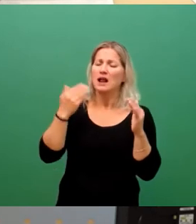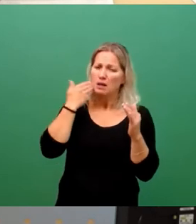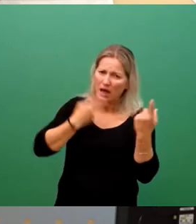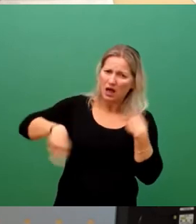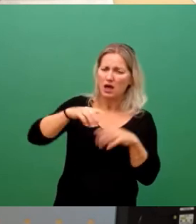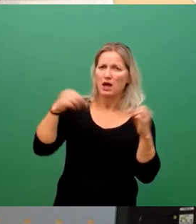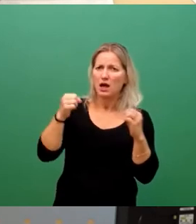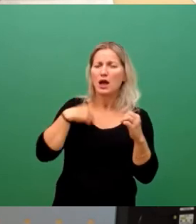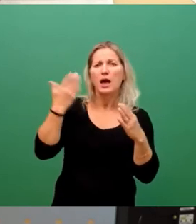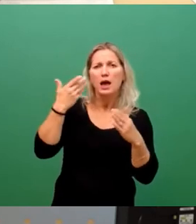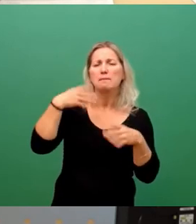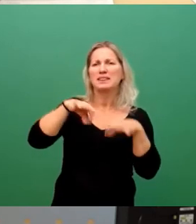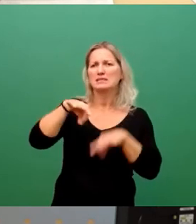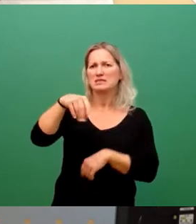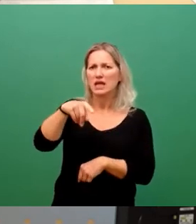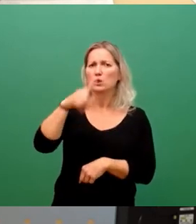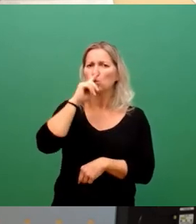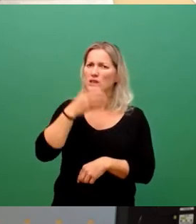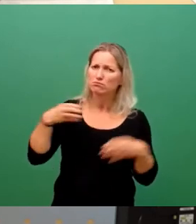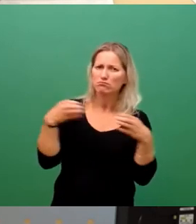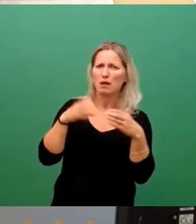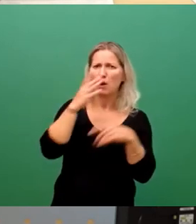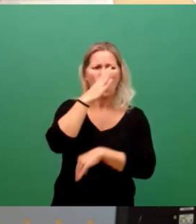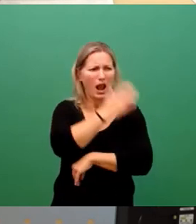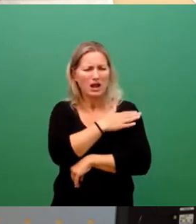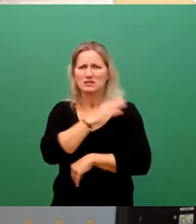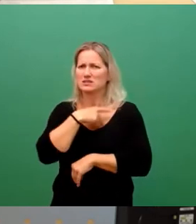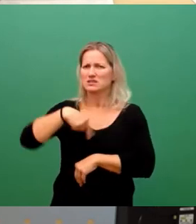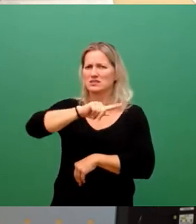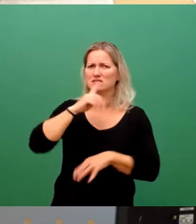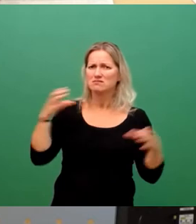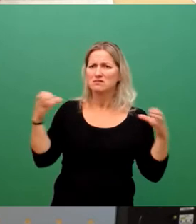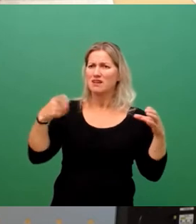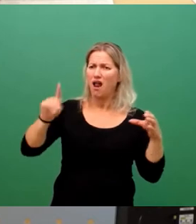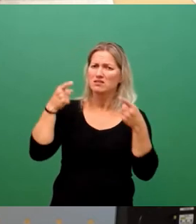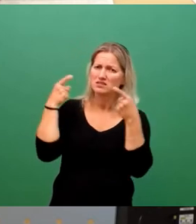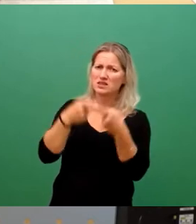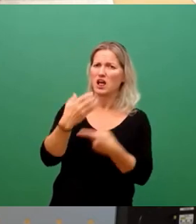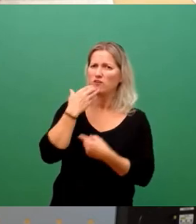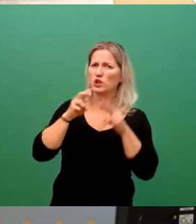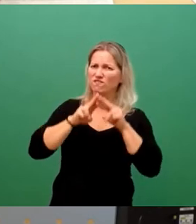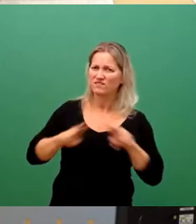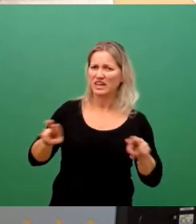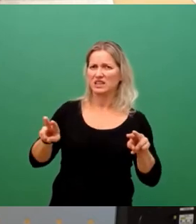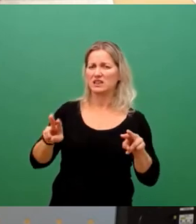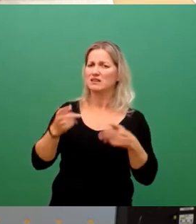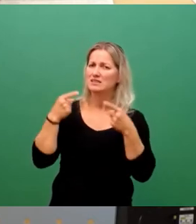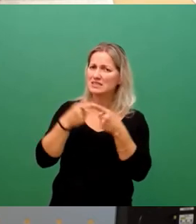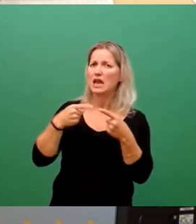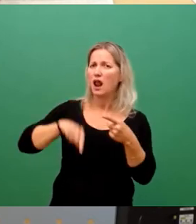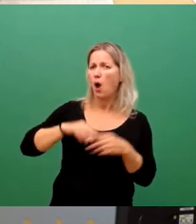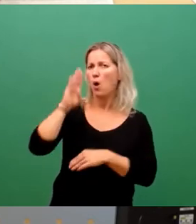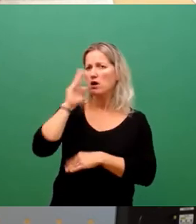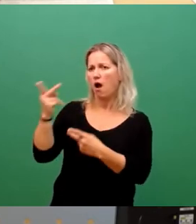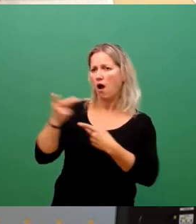Ministerpräsidenten und gemeinsam mit allen, auch den Linken, die einen Frieden hier unbedingt wollen, damit auch wir wieder sichere Gasversorgung